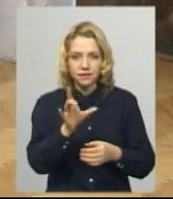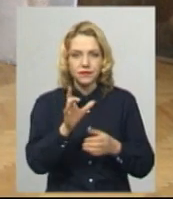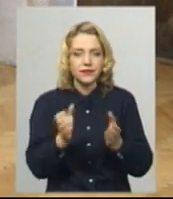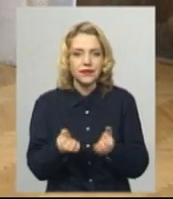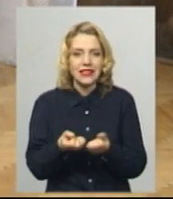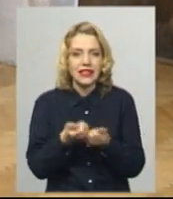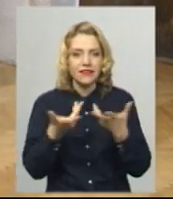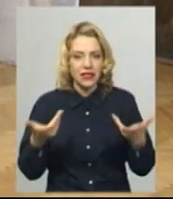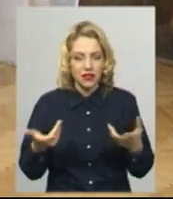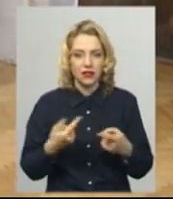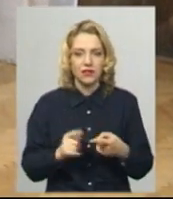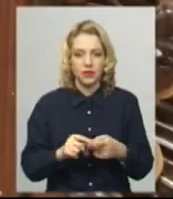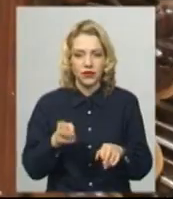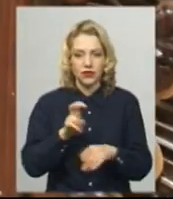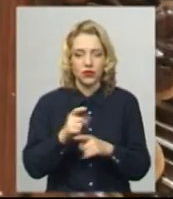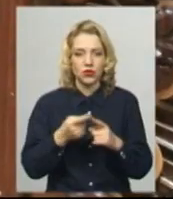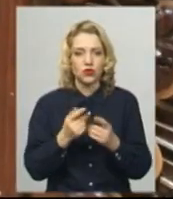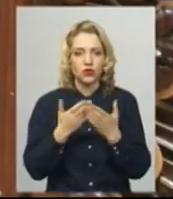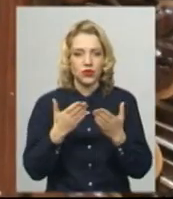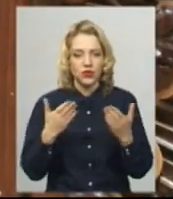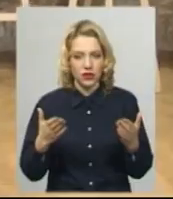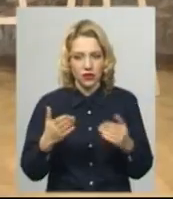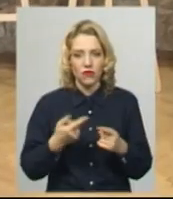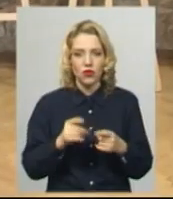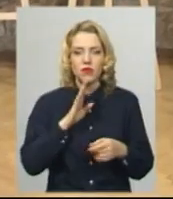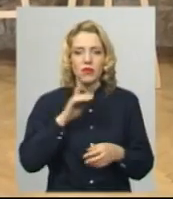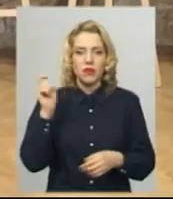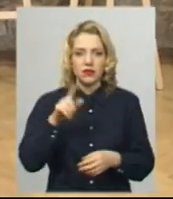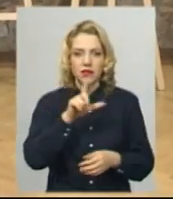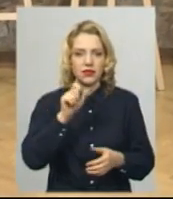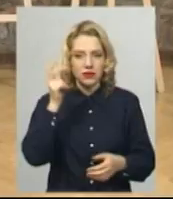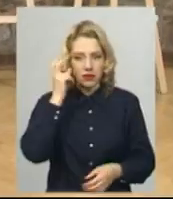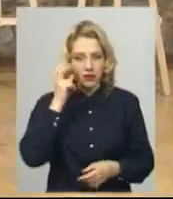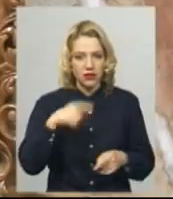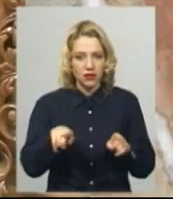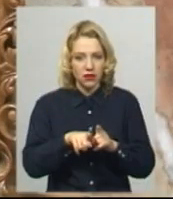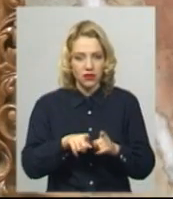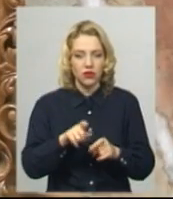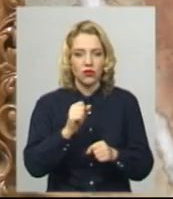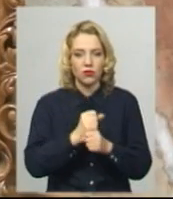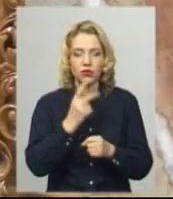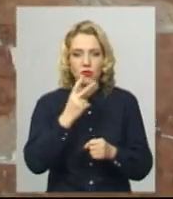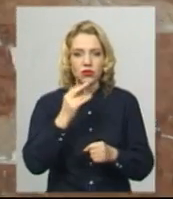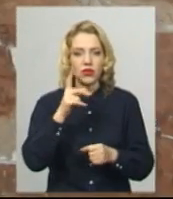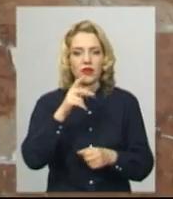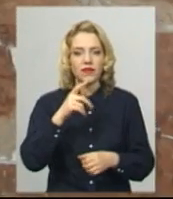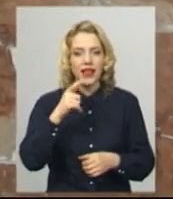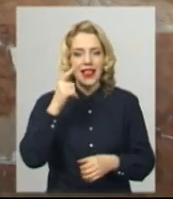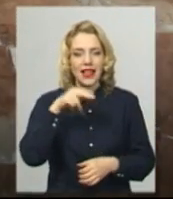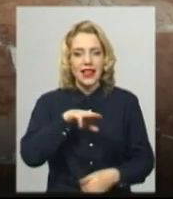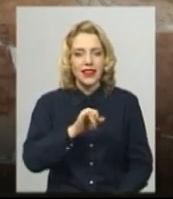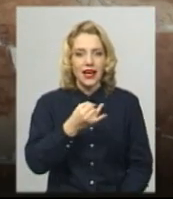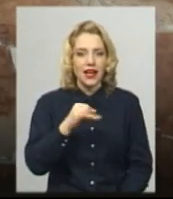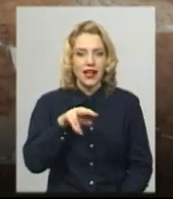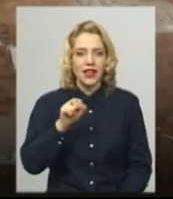виставку дереводуховності Яна Алькальха. Вона приїхала зі столиці. Розповідає, подібні роботи бачила у Тайланді. Картини були з дерева. Мистецтво